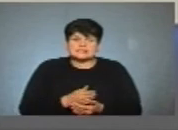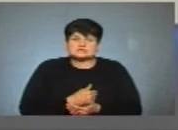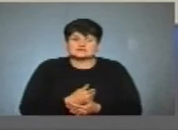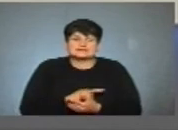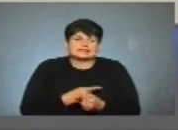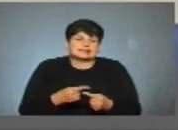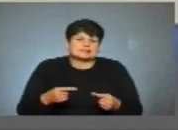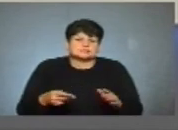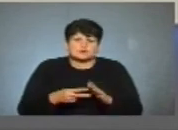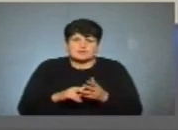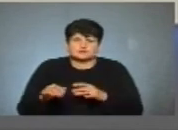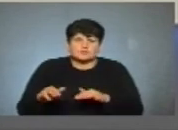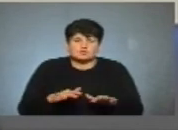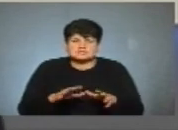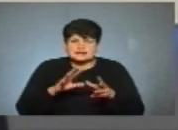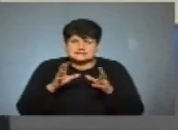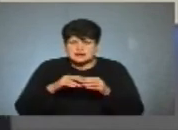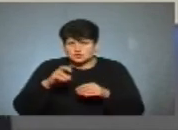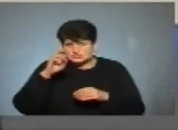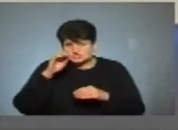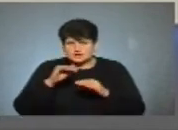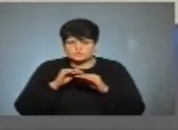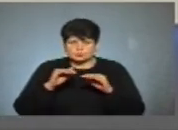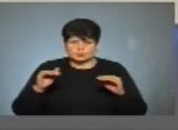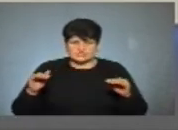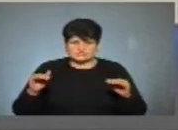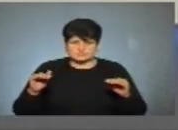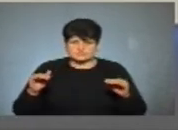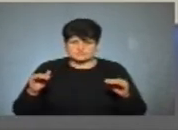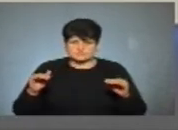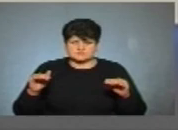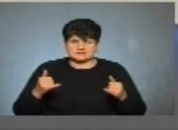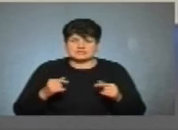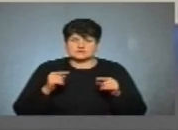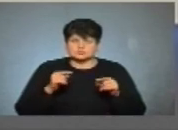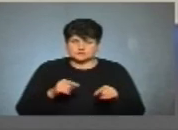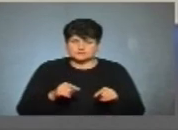різнопланові процеси на загальнодержавному рівні, саме для того,